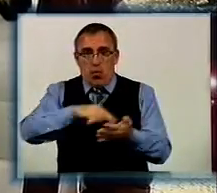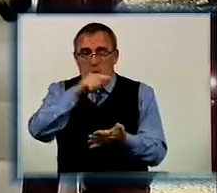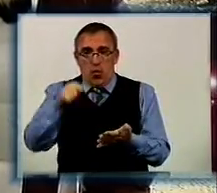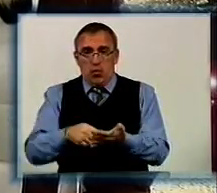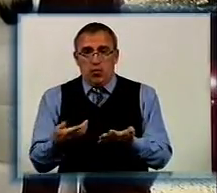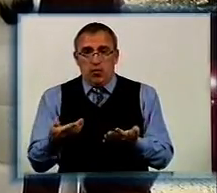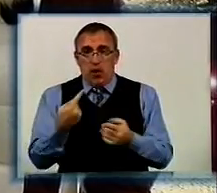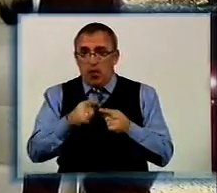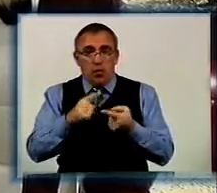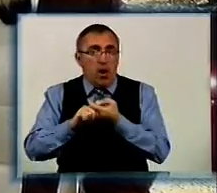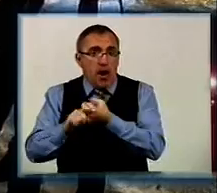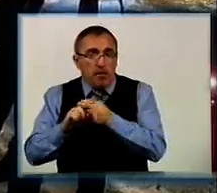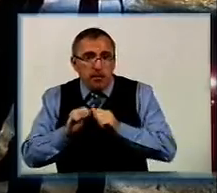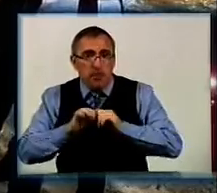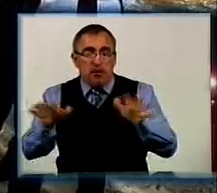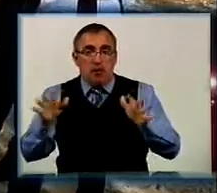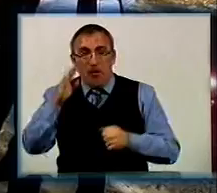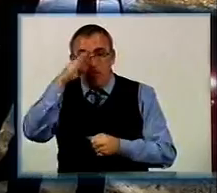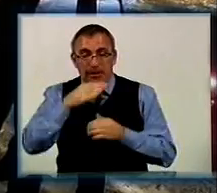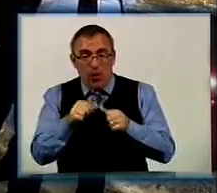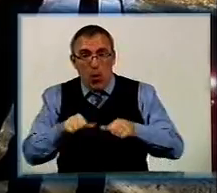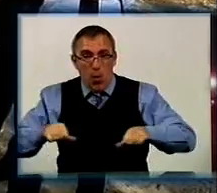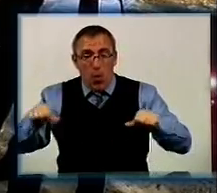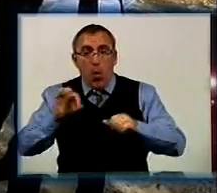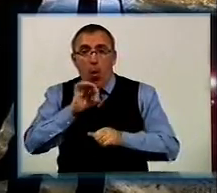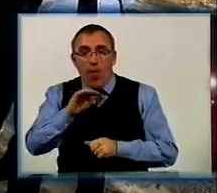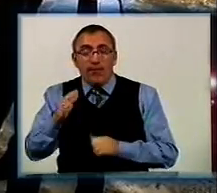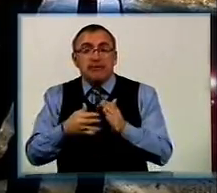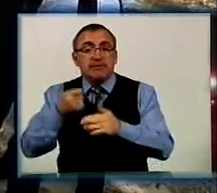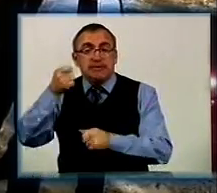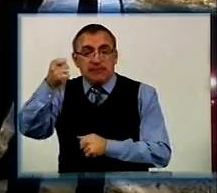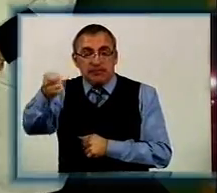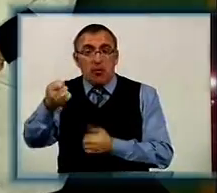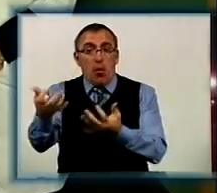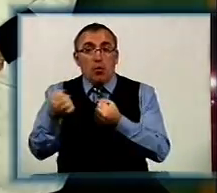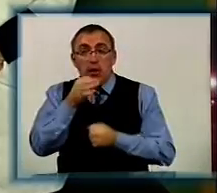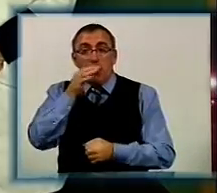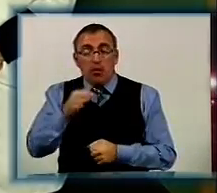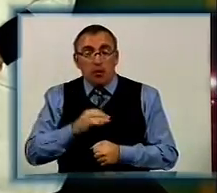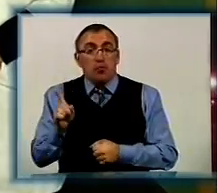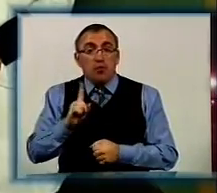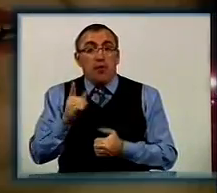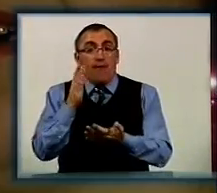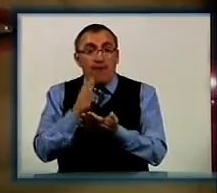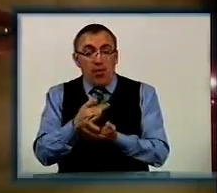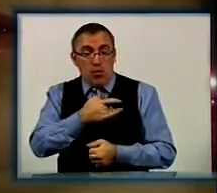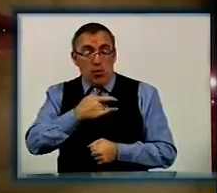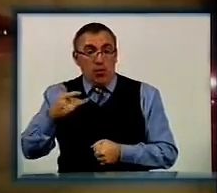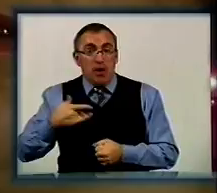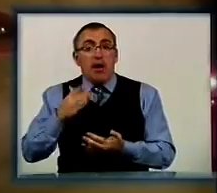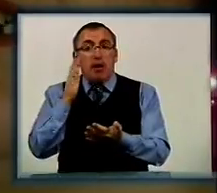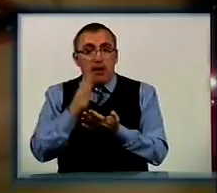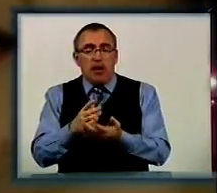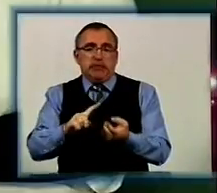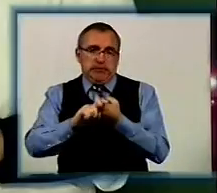Це вже епідемія пійде. Батьківський комітет зробив офіційний запит. В отриманій відповіді зазначено, що виявлена форма туберкульозу є